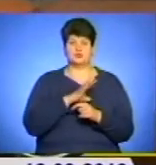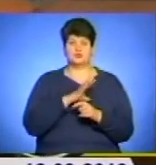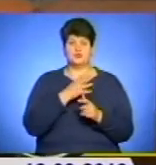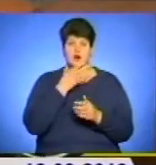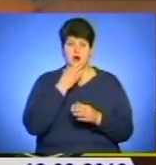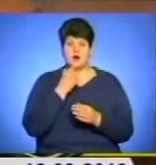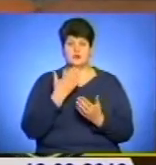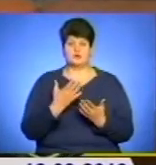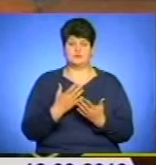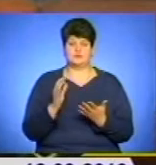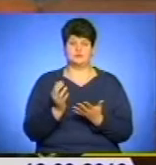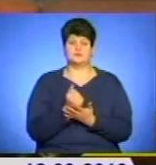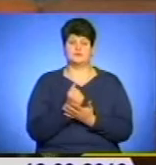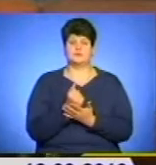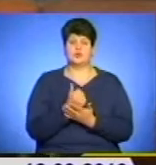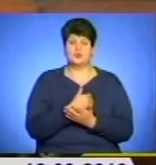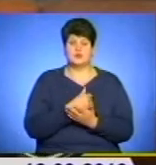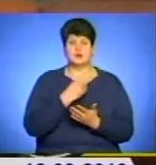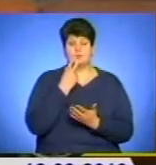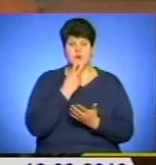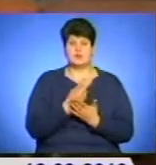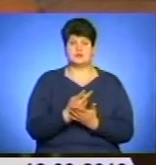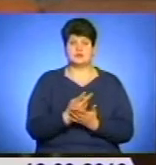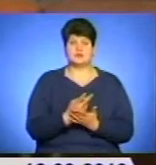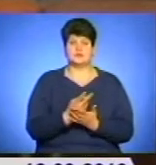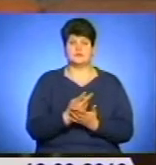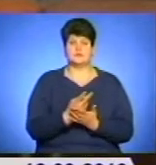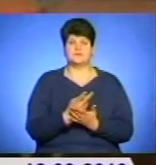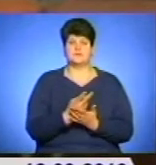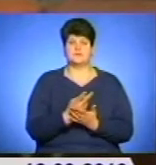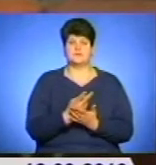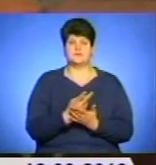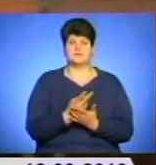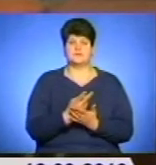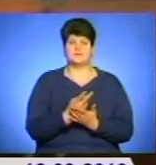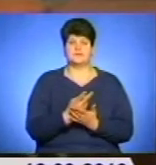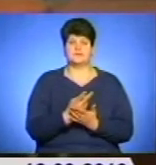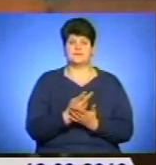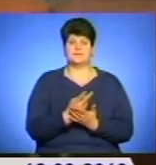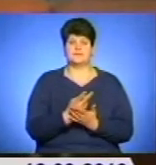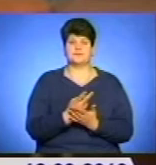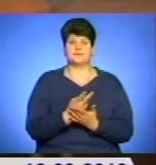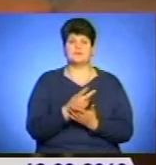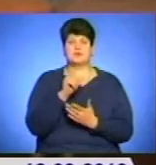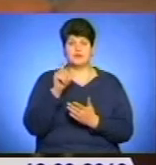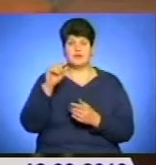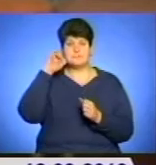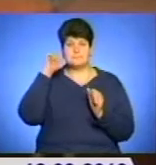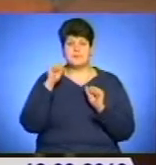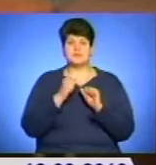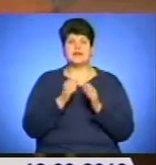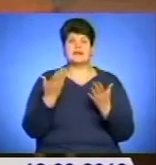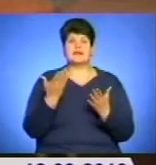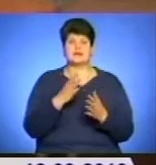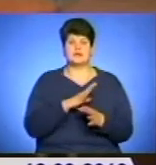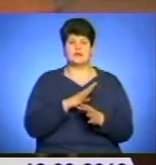гарною. І хотіла показати, щоб людина пам'ятала, які бувають